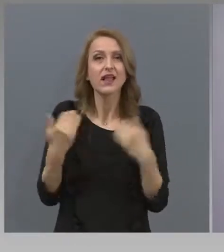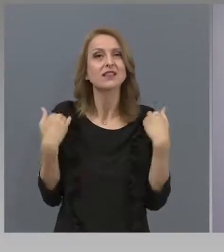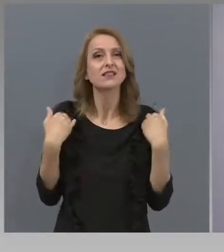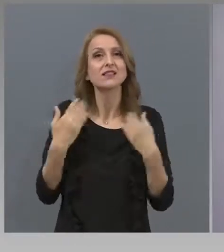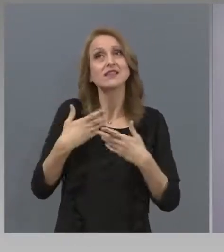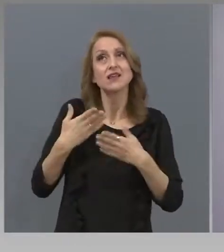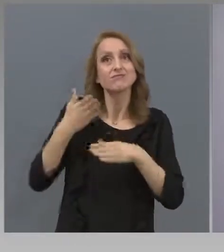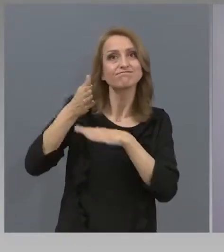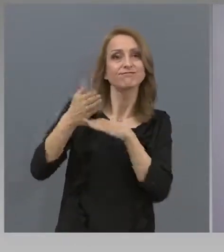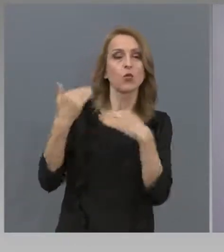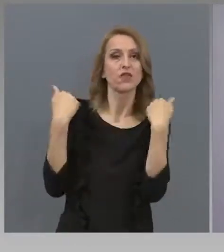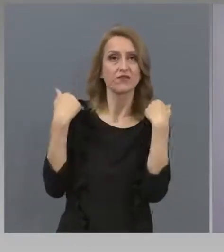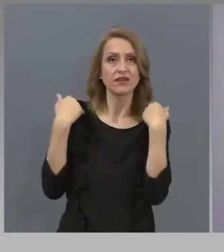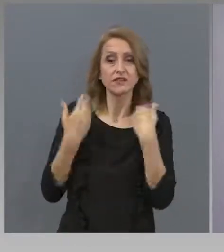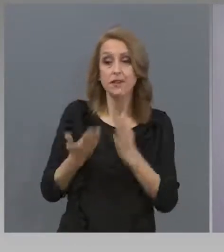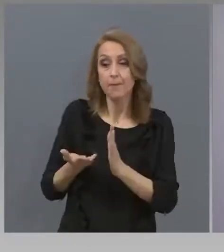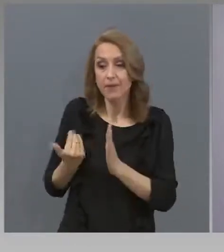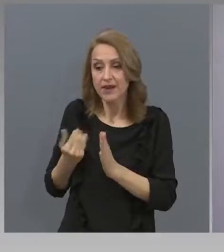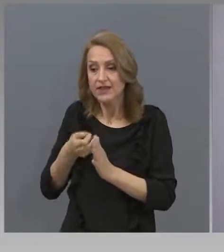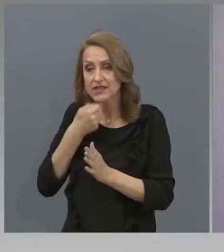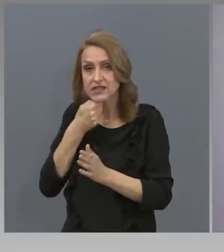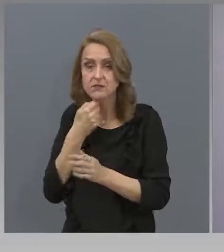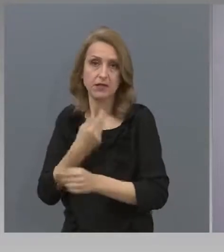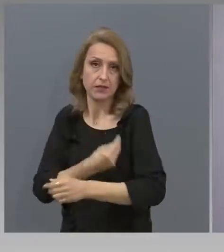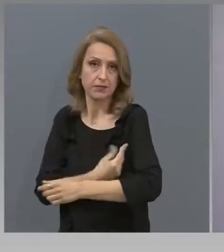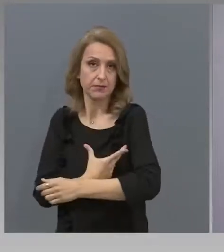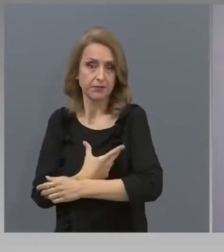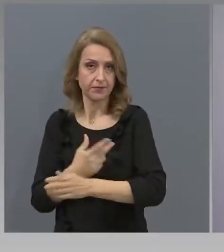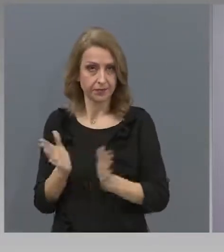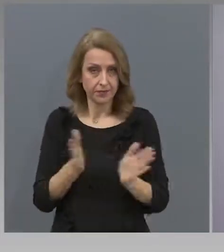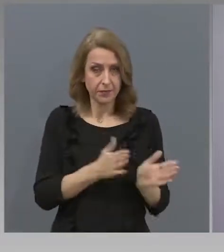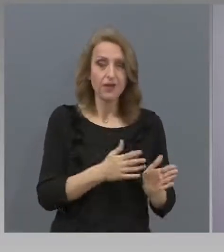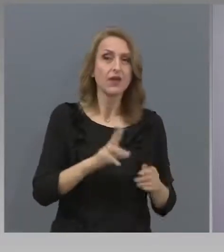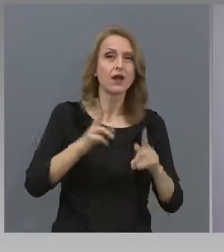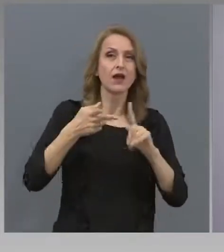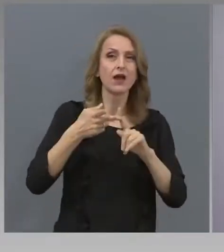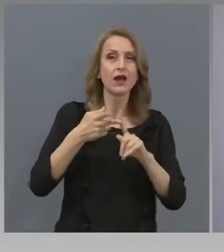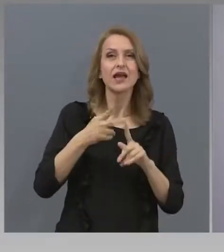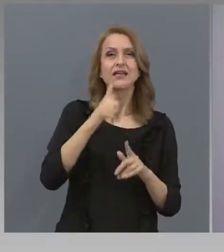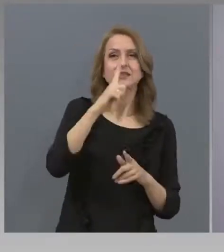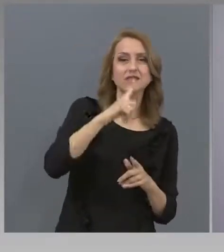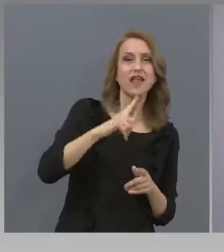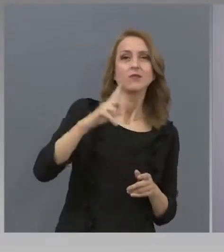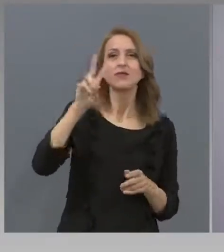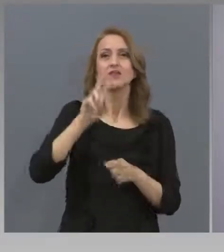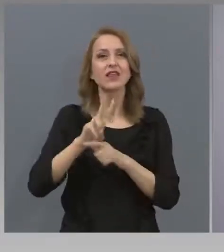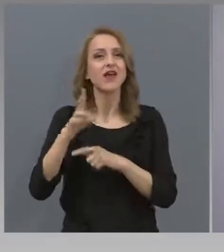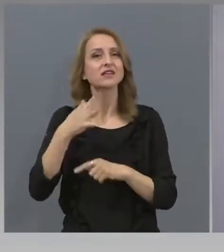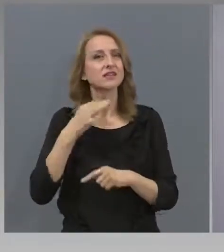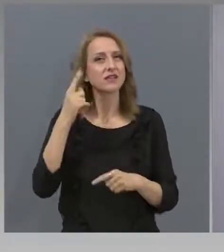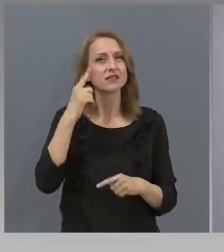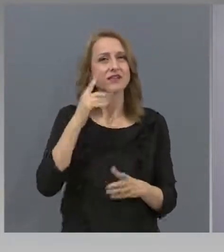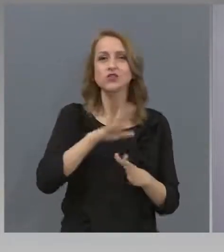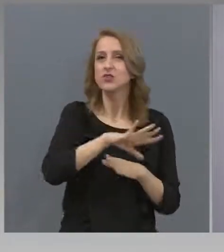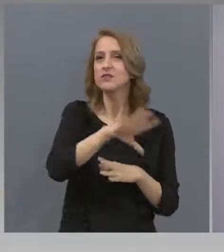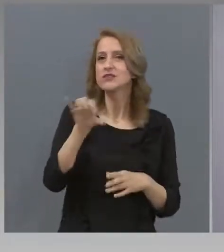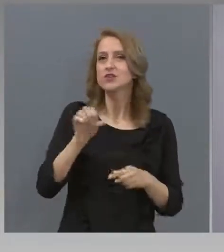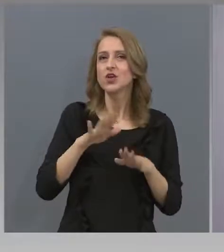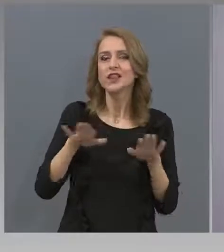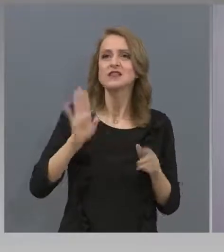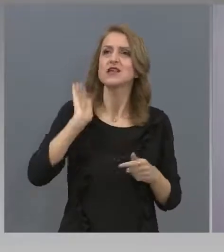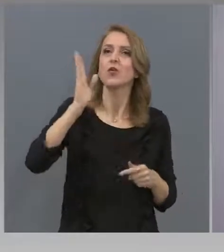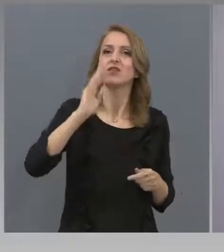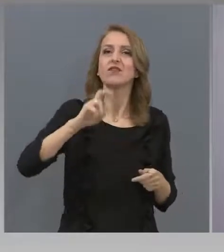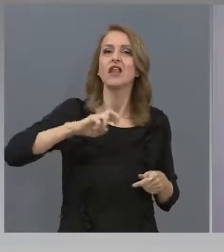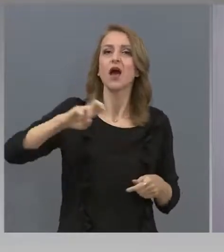нещо е, знам, че ученици в 7-12 класа по-добра подготовка посещават курсове. Ще може да се провеждат